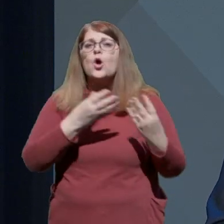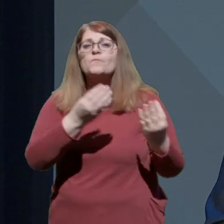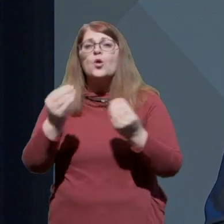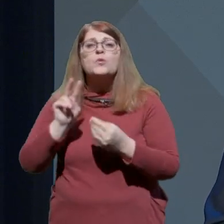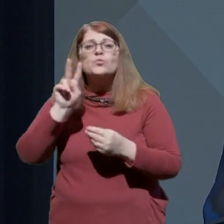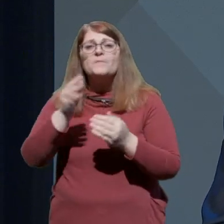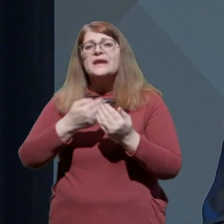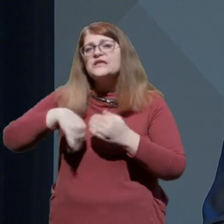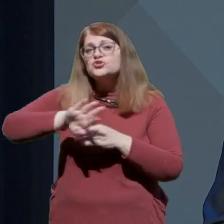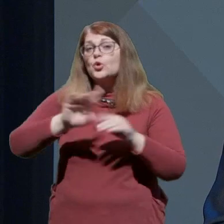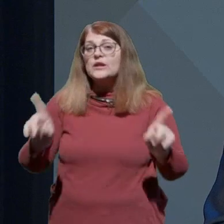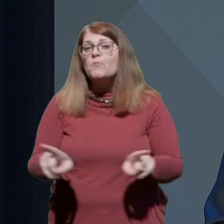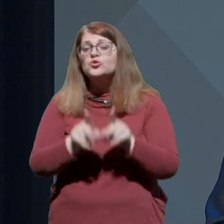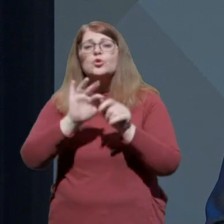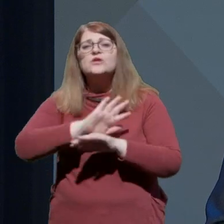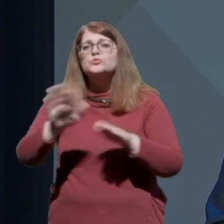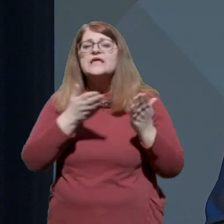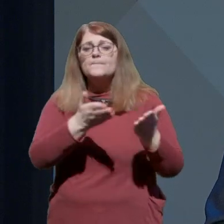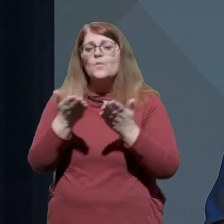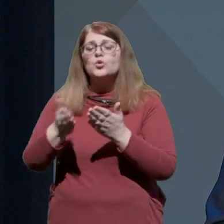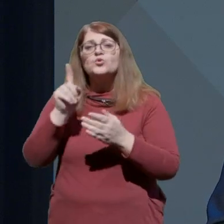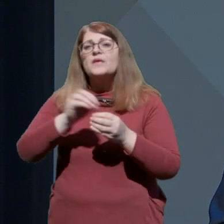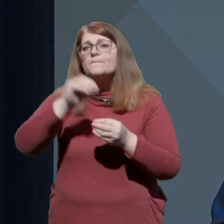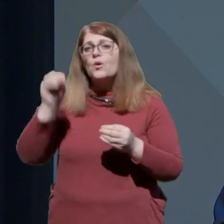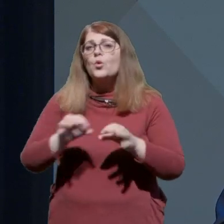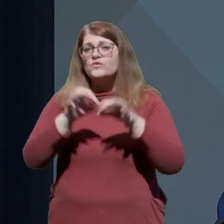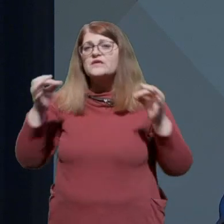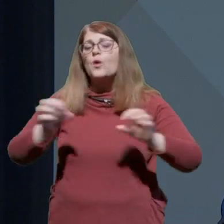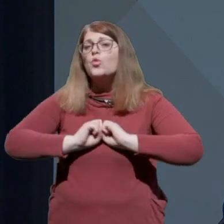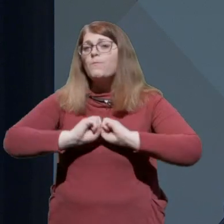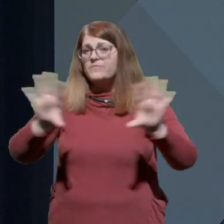izognemo tako, da vse ponudbe in pogodbe javno objavimo.